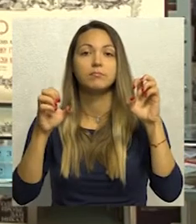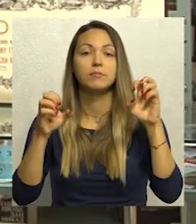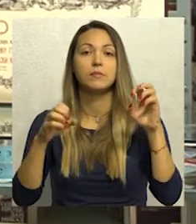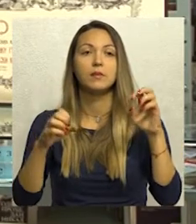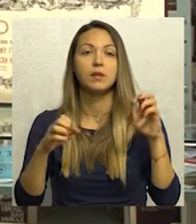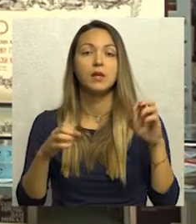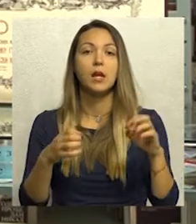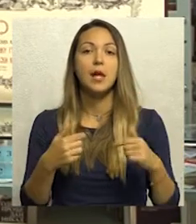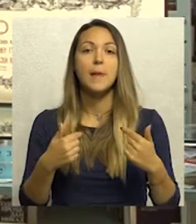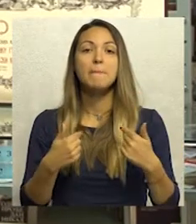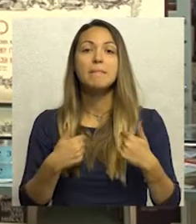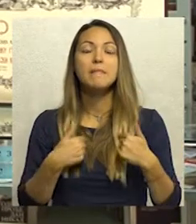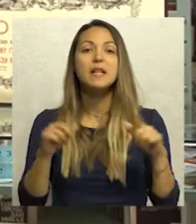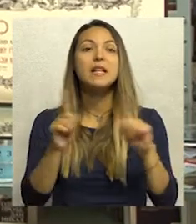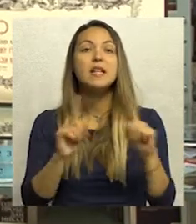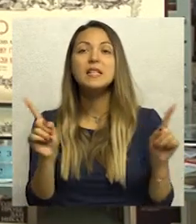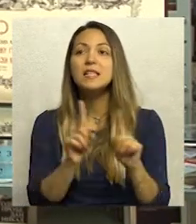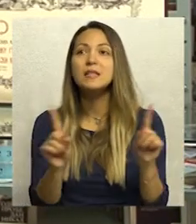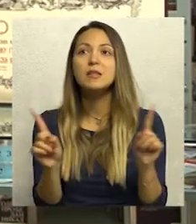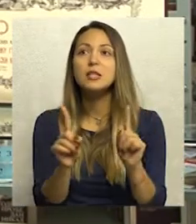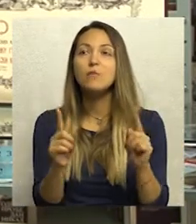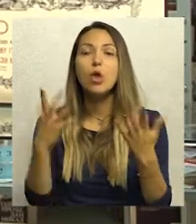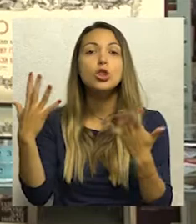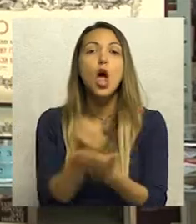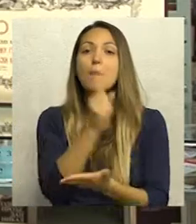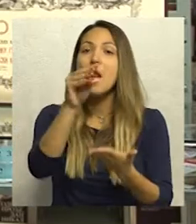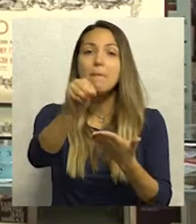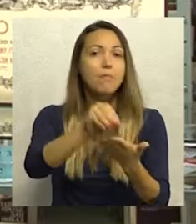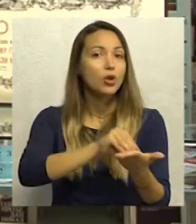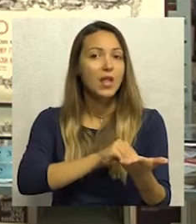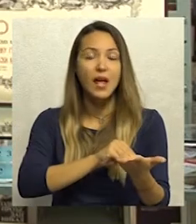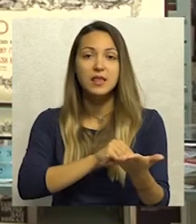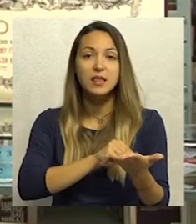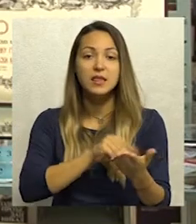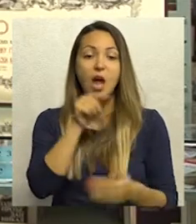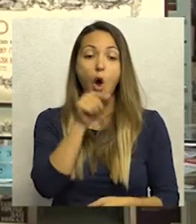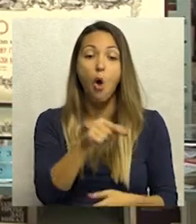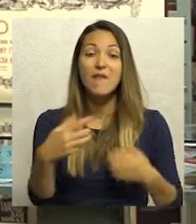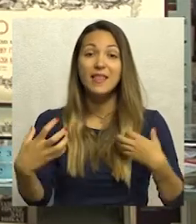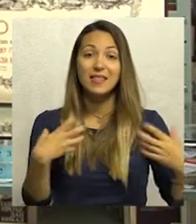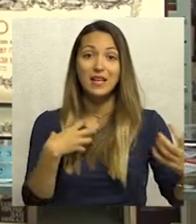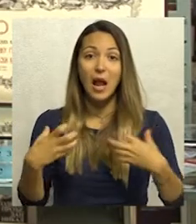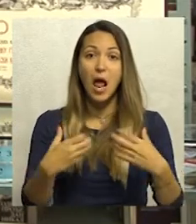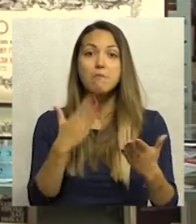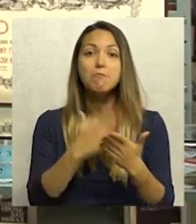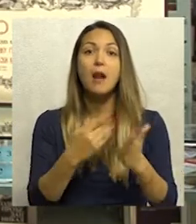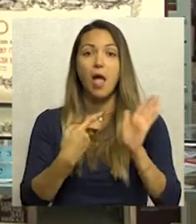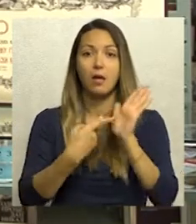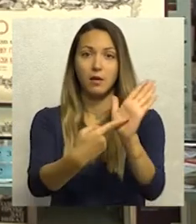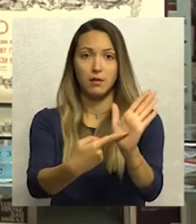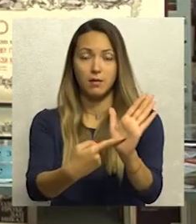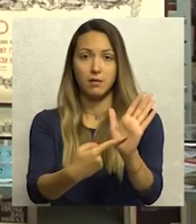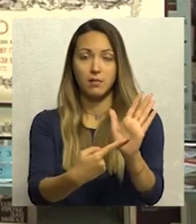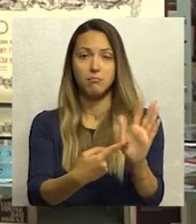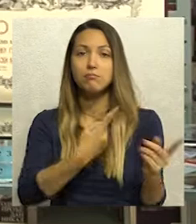nismo naišli na podatak, na potvrdu da je ovaj dramski komad ikada izveden. Tako da smo mi